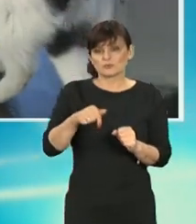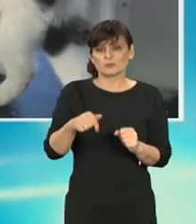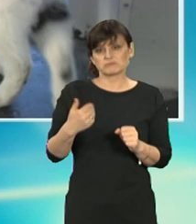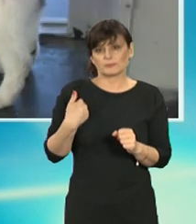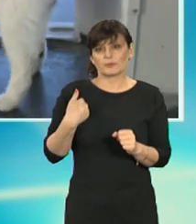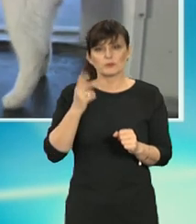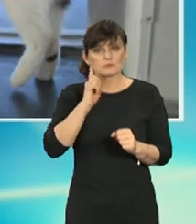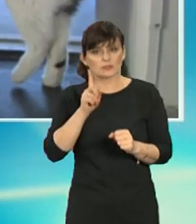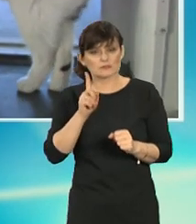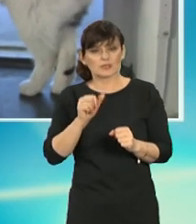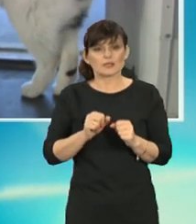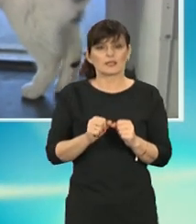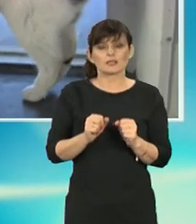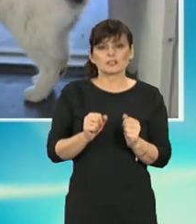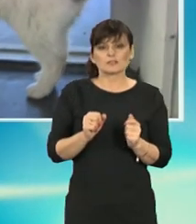u nas w okolicy.